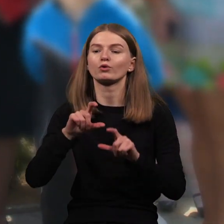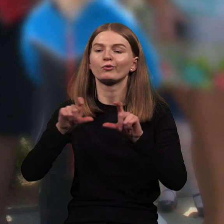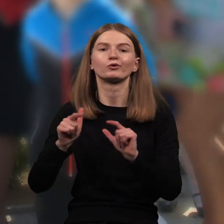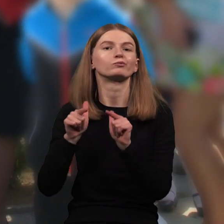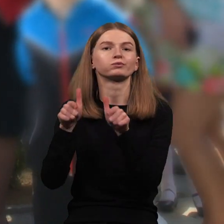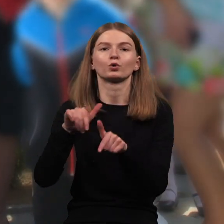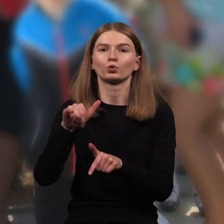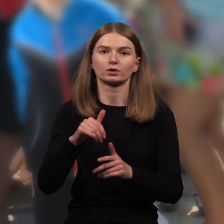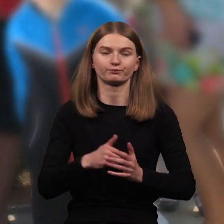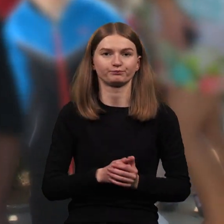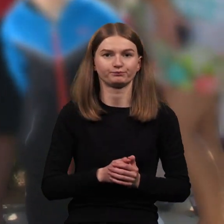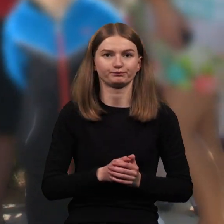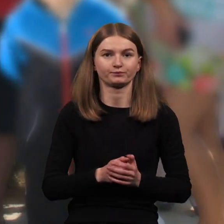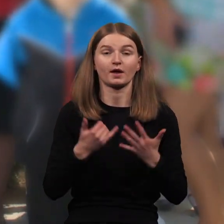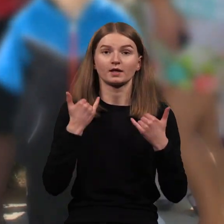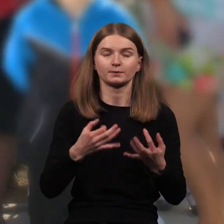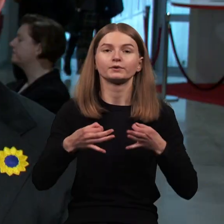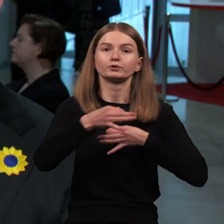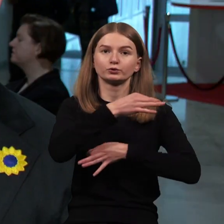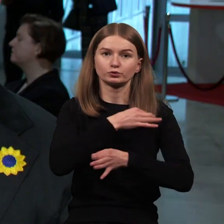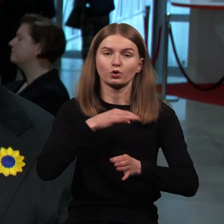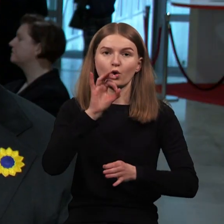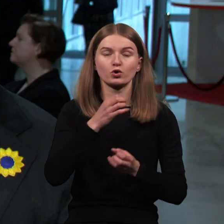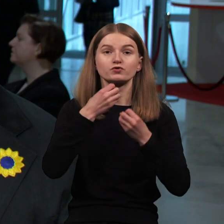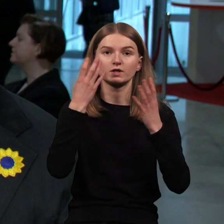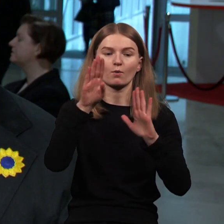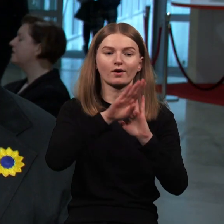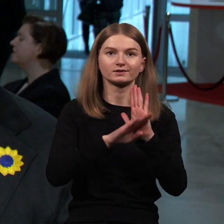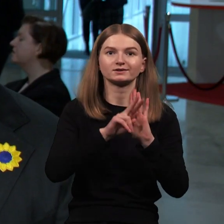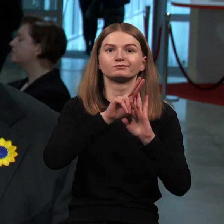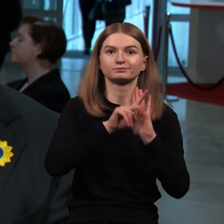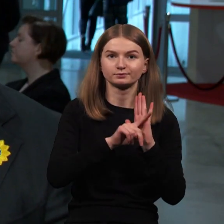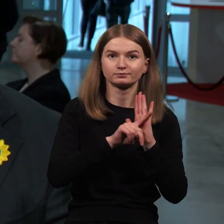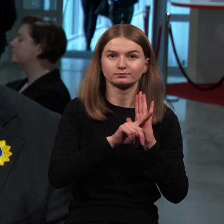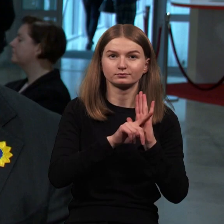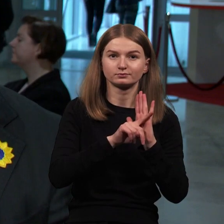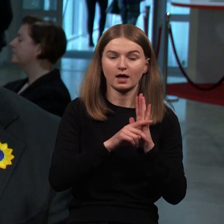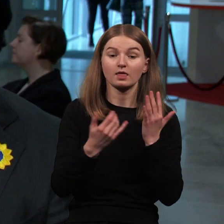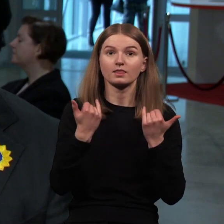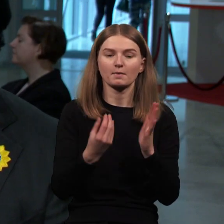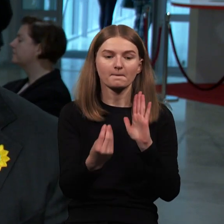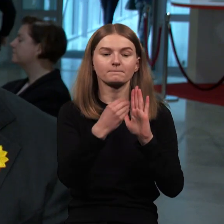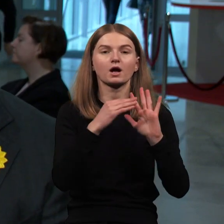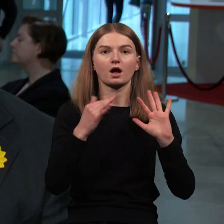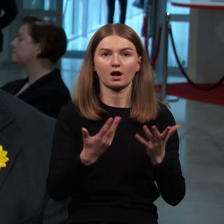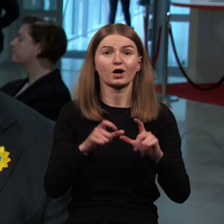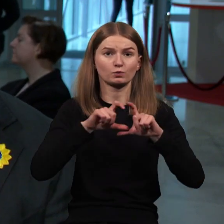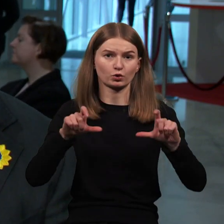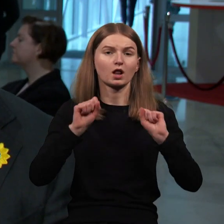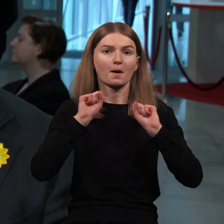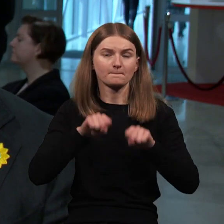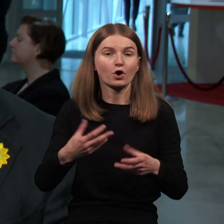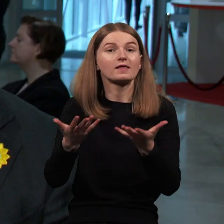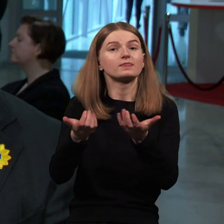metu siimės svarstoma švietimo įstatymo pakeitimo projektas, kuris sako iš esmės, kad egzistuojant objektyvams kliūtims, bet kuri mokykla galėtų atsisakyti priimti